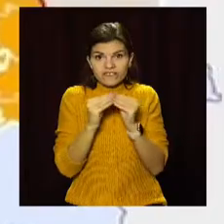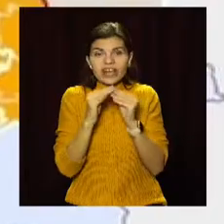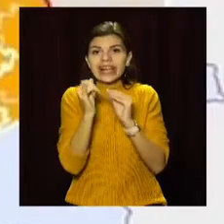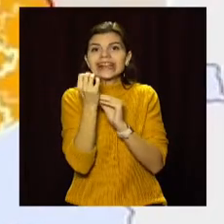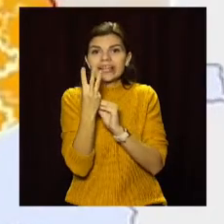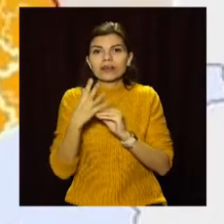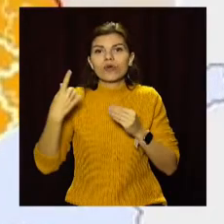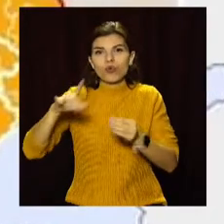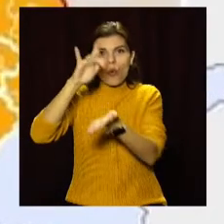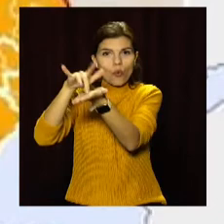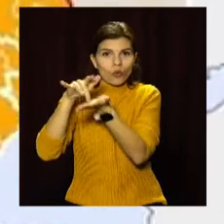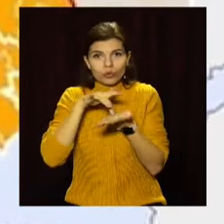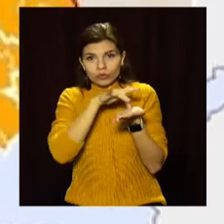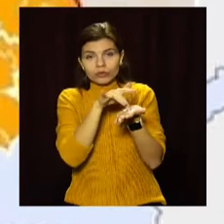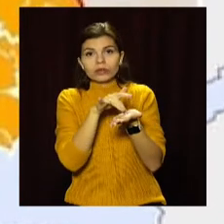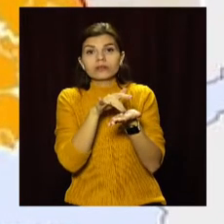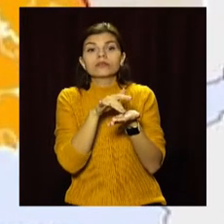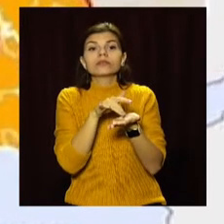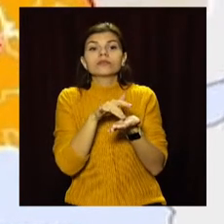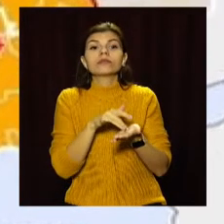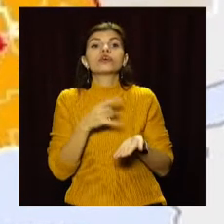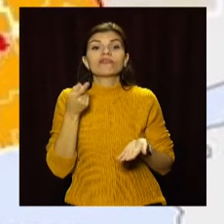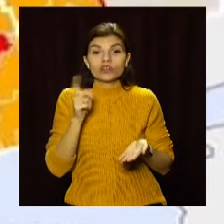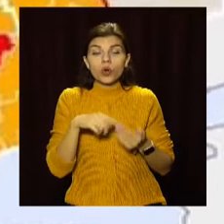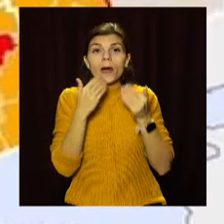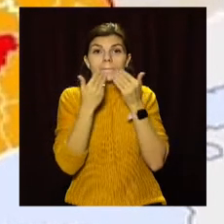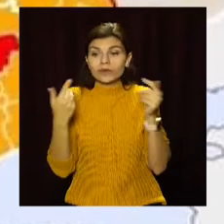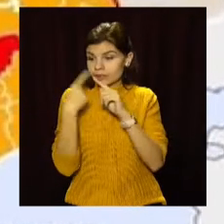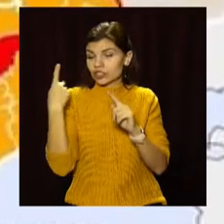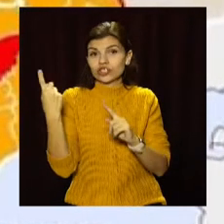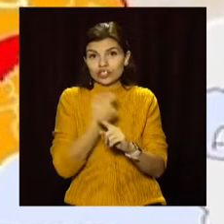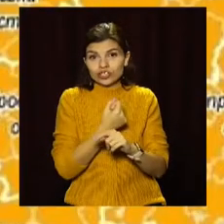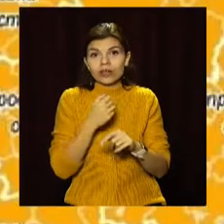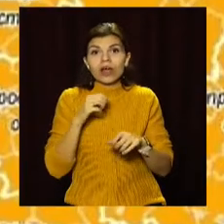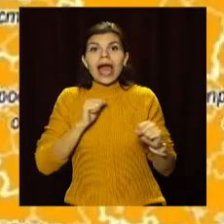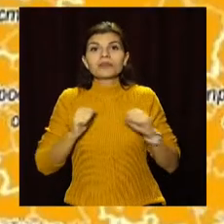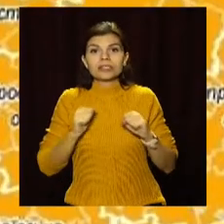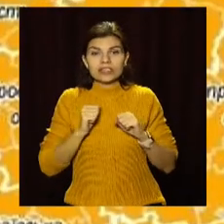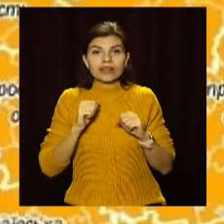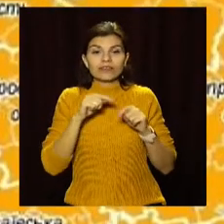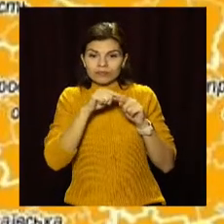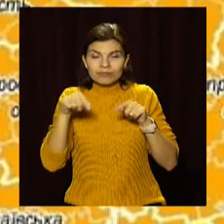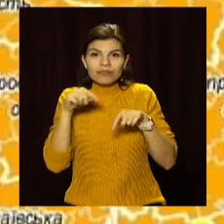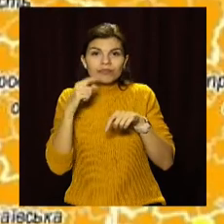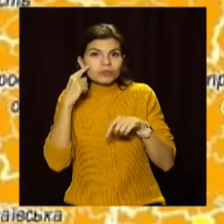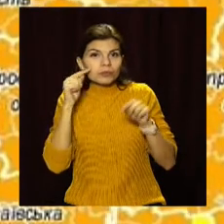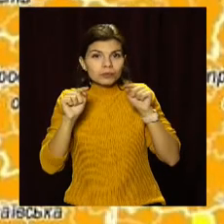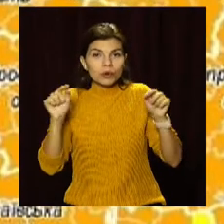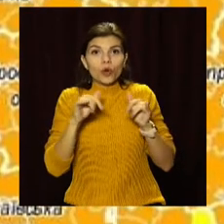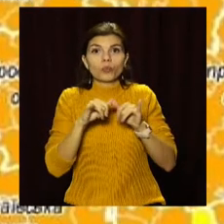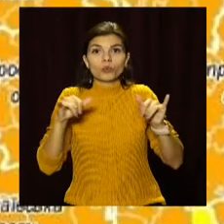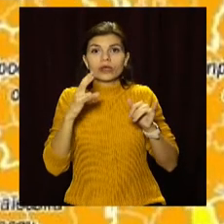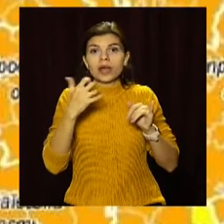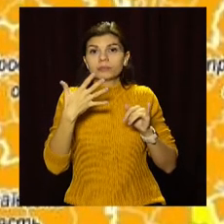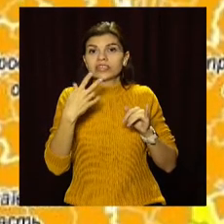обласних центрів. Тож і час. За останній тиждень кількість адміністративних одиниць зоні збільшилася на